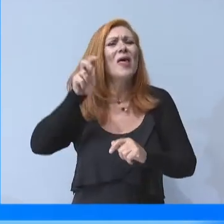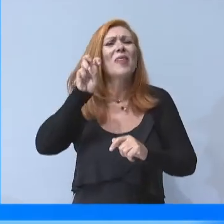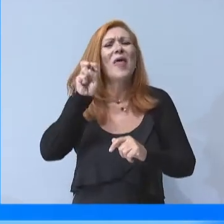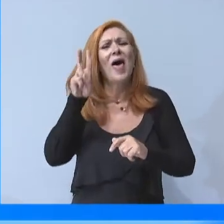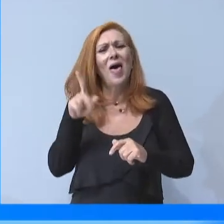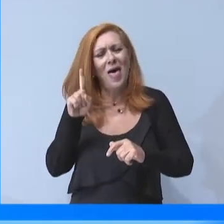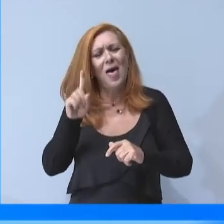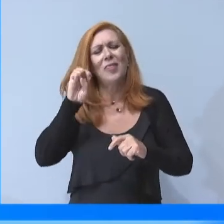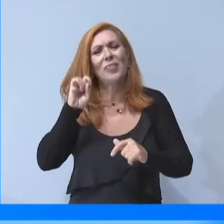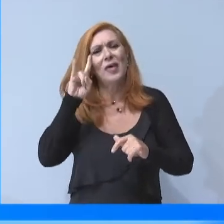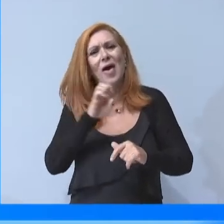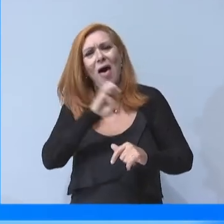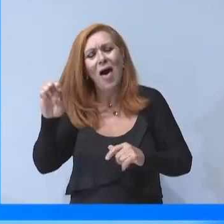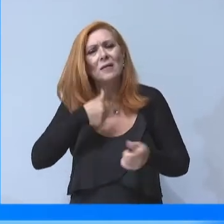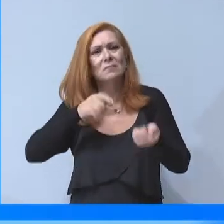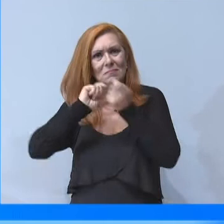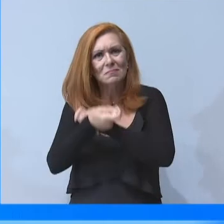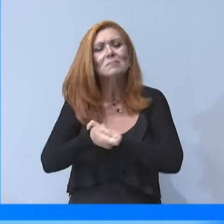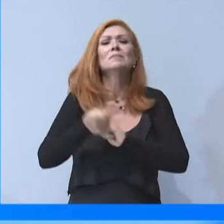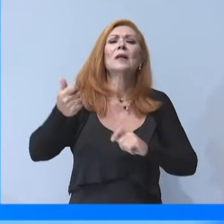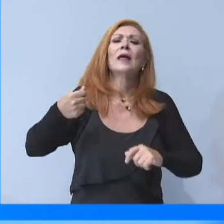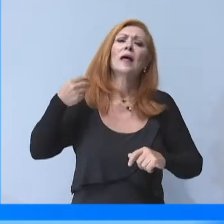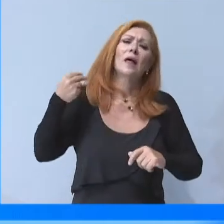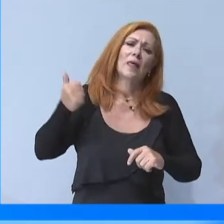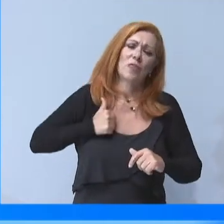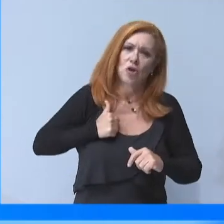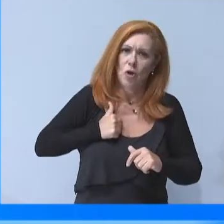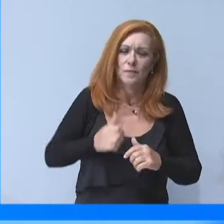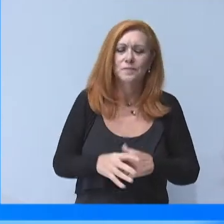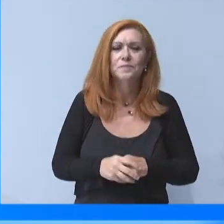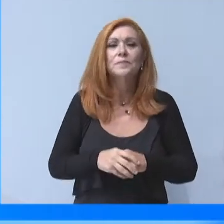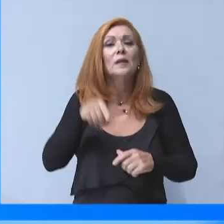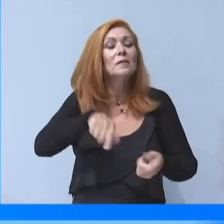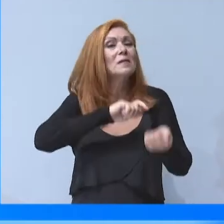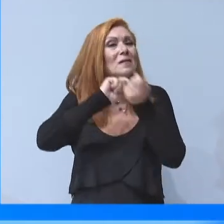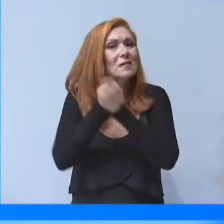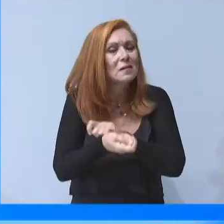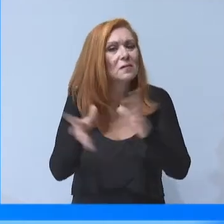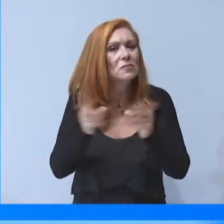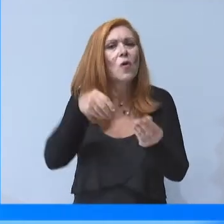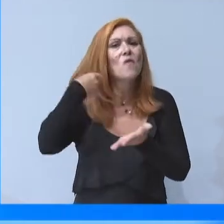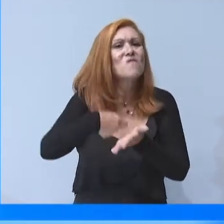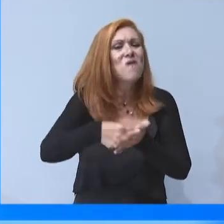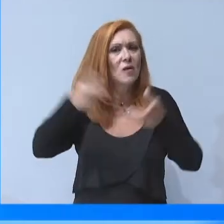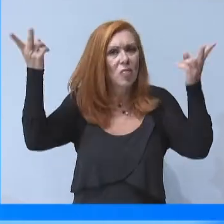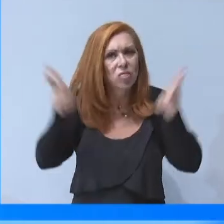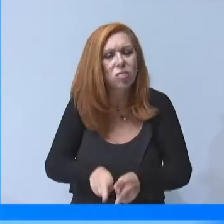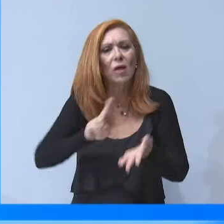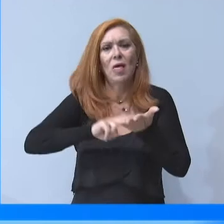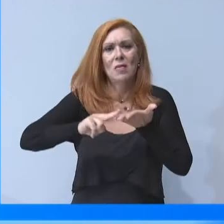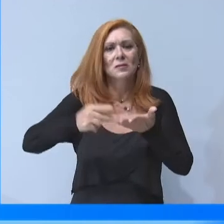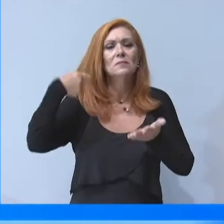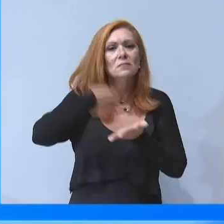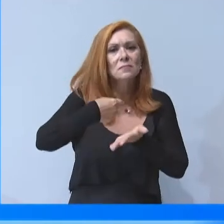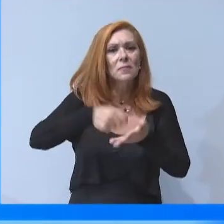στη χθεσινή αναβάθμιση της πιστολιπτικής ικανότητας της χώρας. Είναι οι μεταρρυθμίσεις που έγιναν, οι μειώσεις φόρων και ασφαλιστικών εισφορών, το